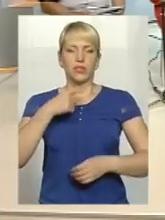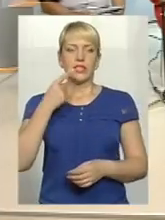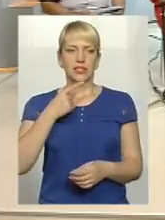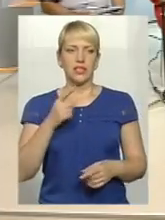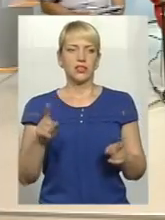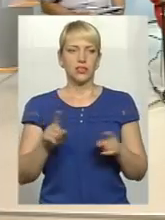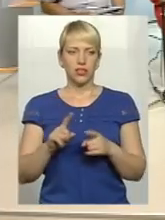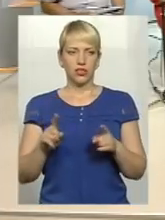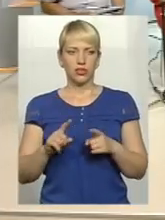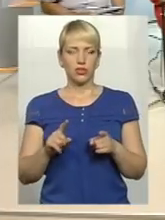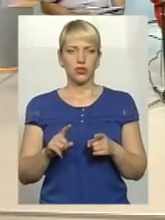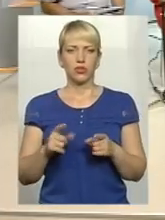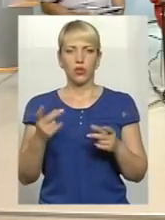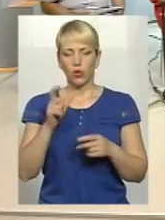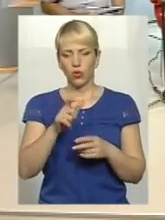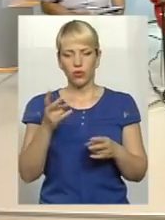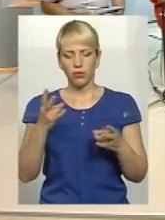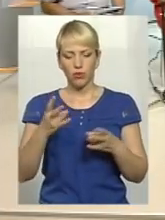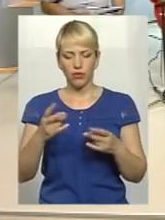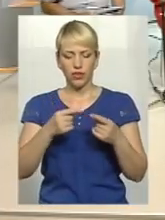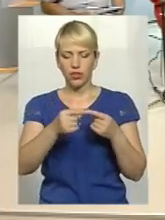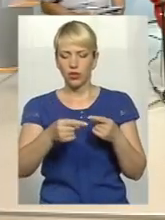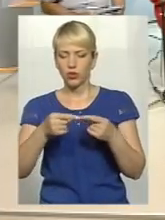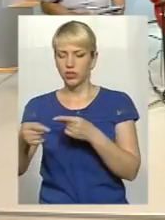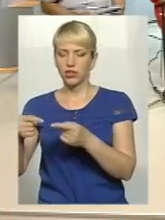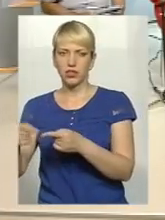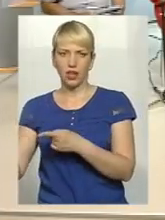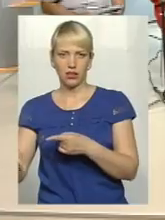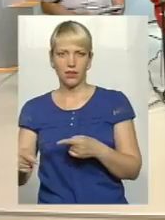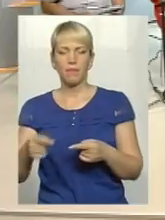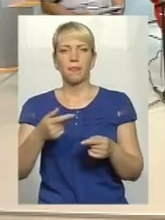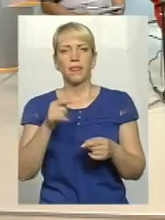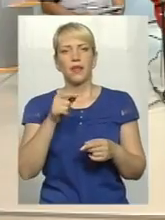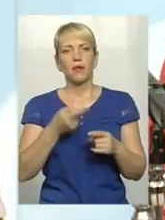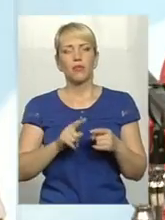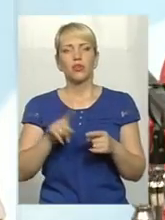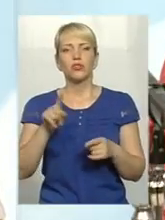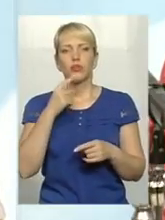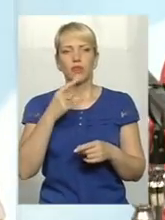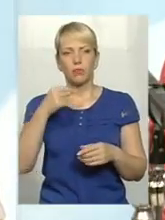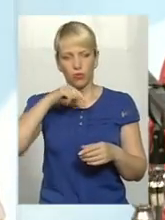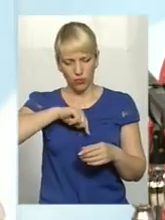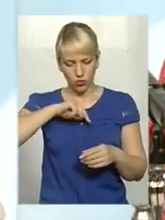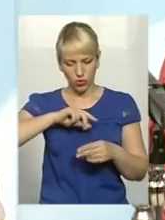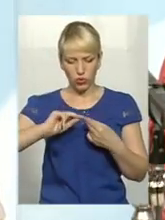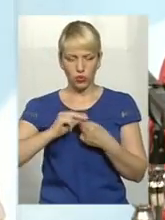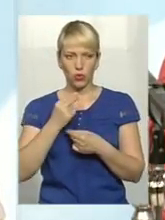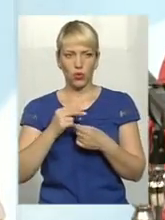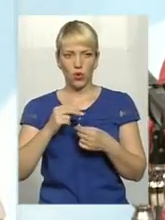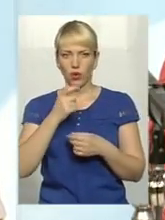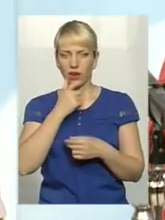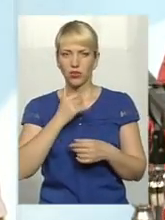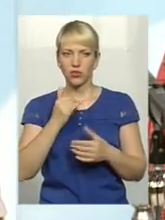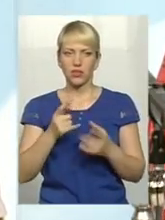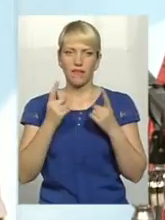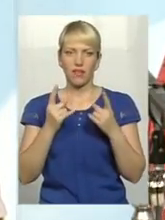що люди мають розрізняти такі речі. Це те, про що ми говорили. Про внутрішню корекцію, коректність і велику